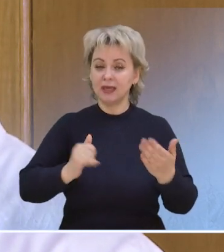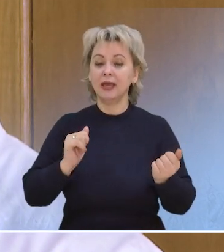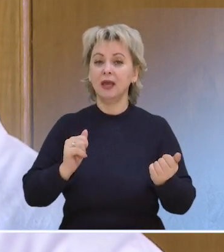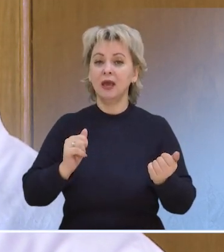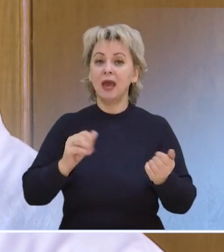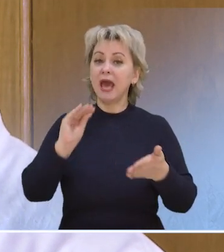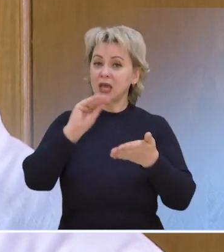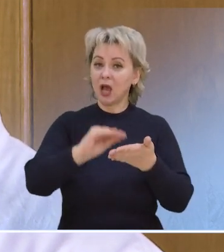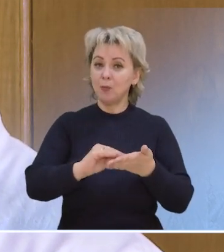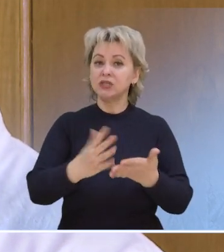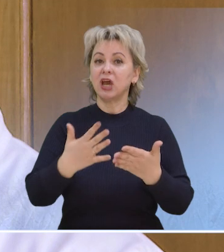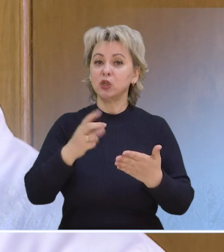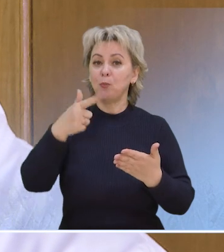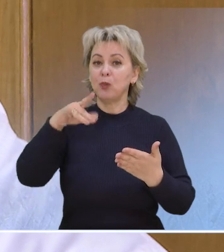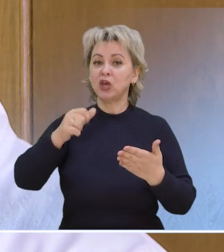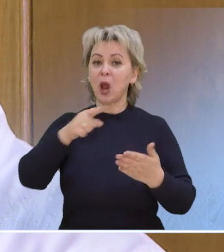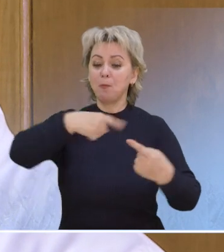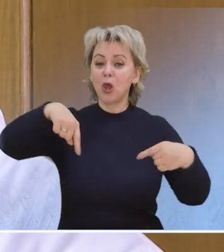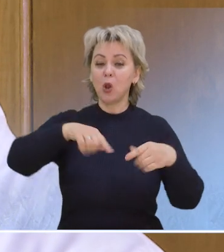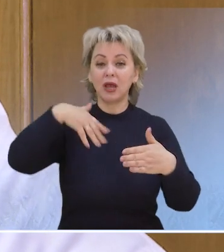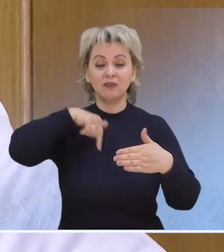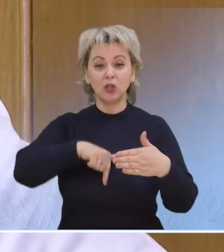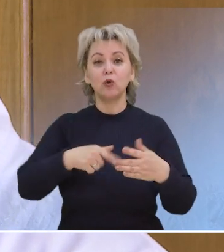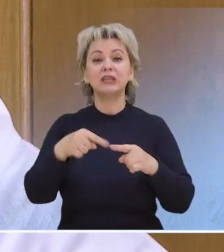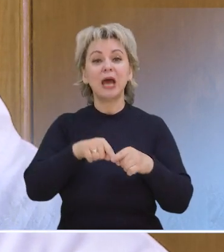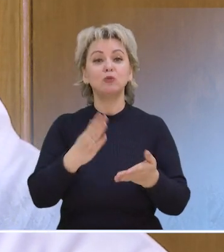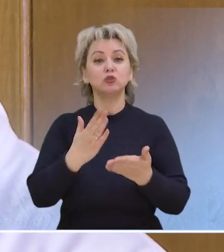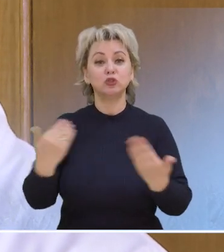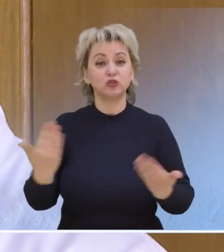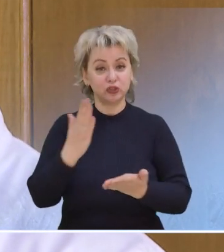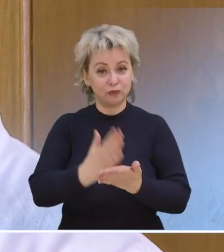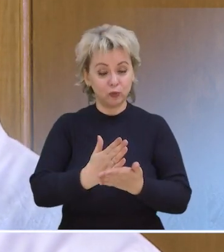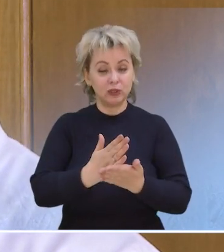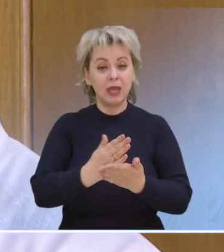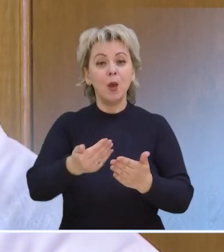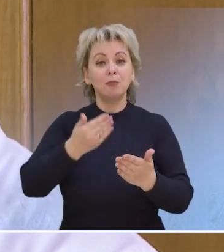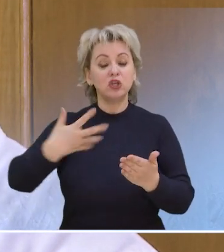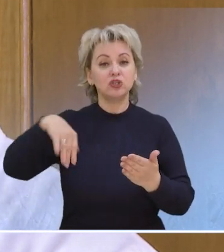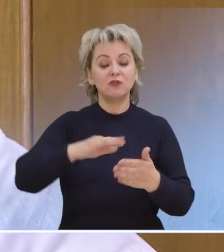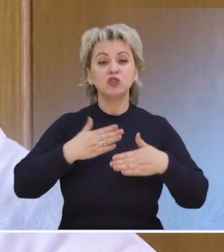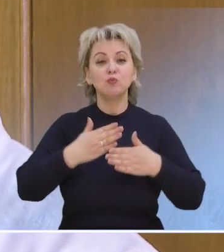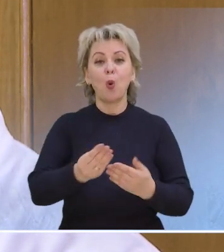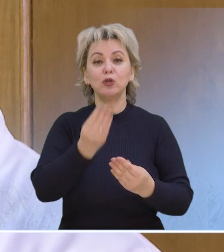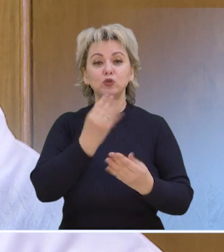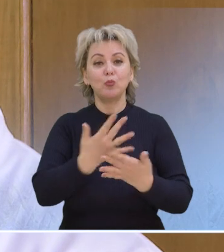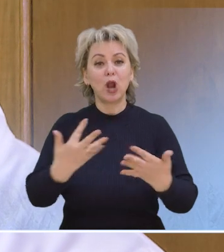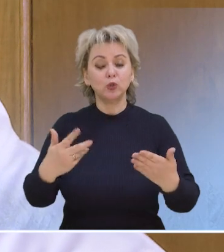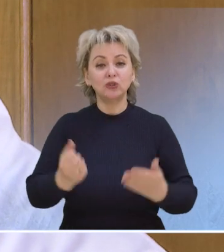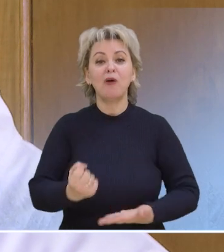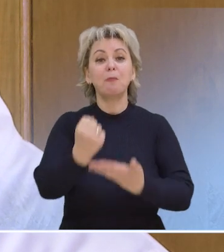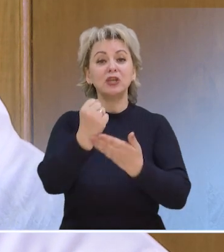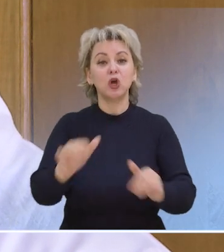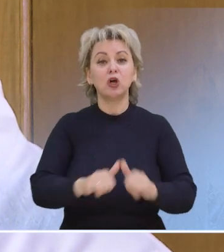компонент – это, конечно, микробиота, то есть микроорганизмы, которые в нём живут. И прежде всего нужно с помощью продуктов